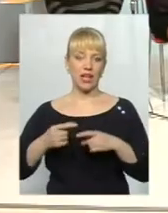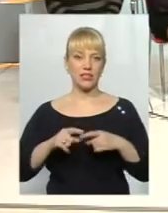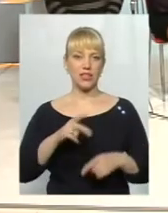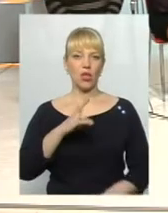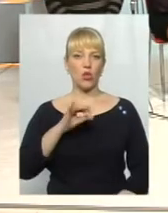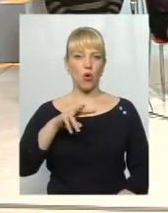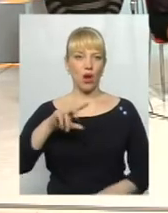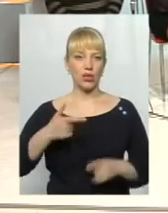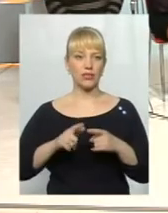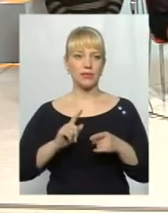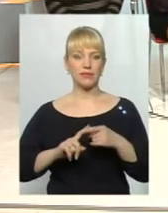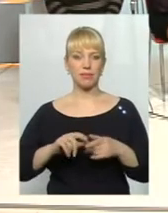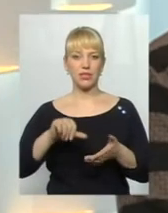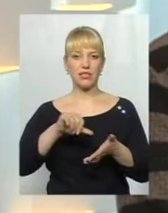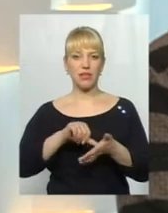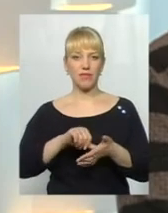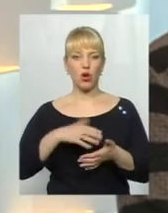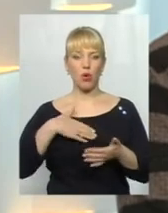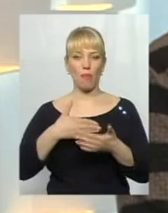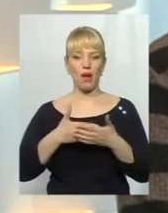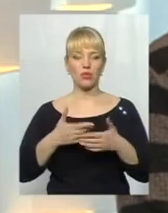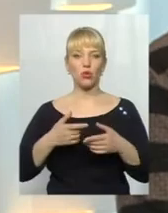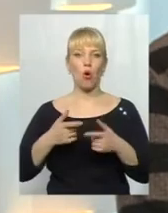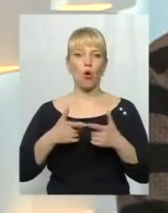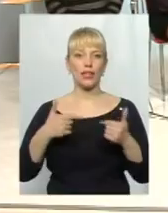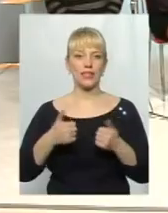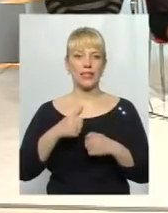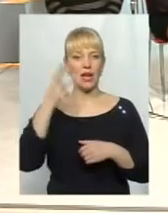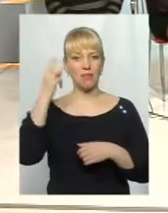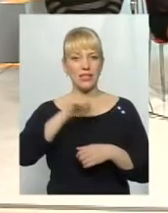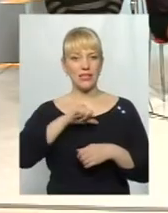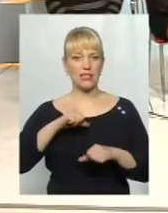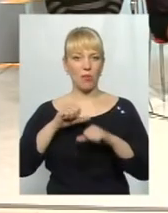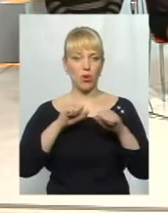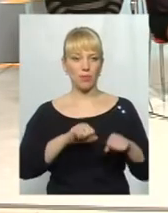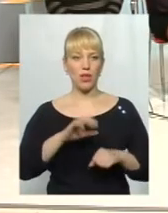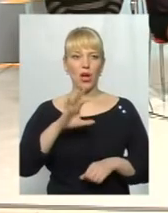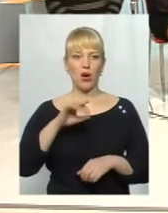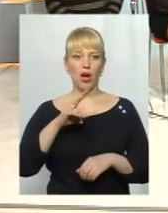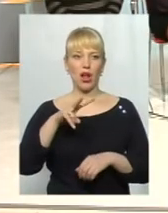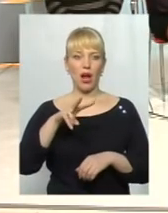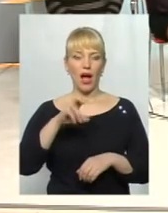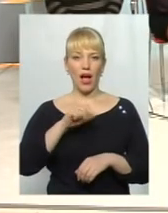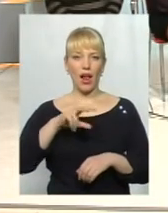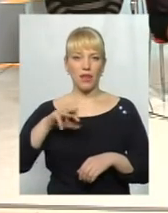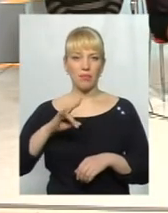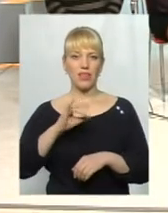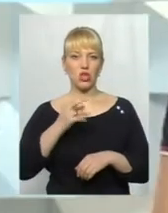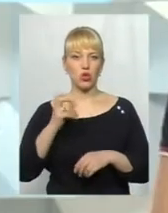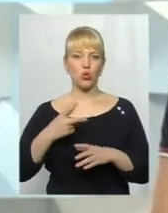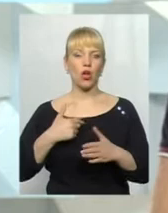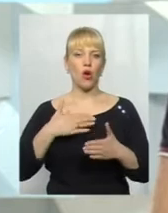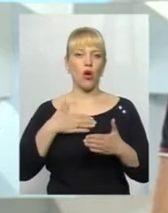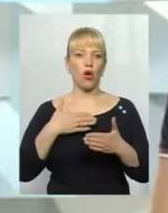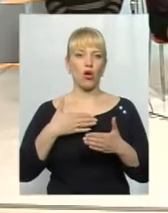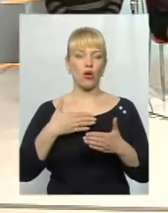представник громадської організації «Хмельницька самооборона і контроль». Зліва від мене Алім Міщук, голова громадської організації «Хмельницький майдан»